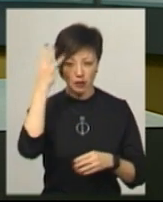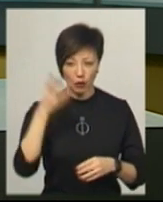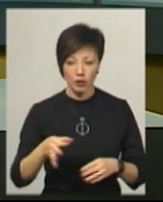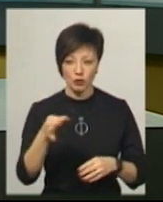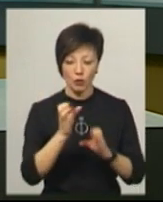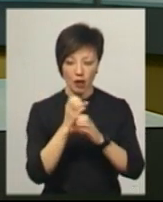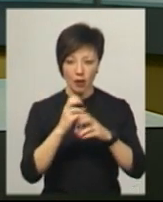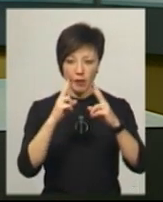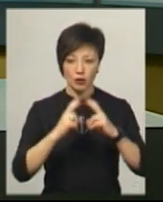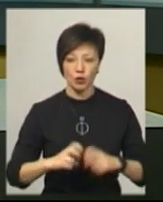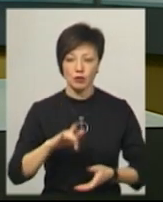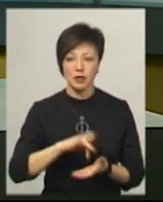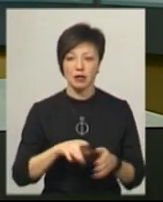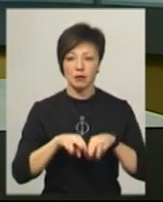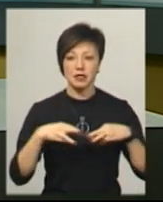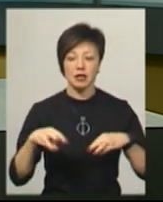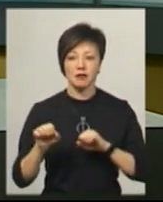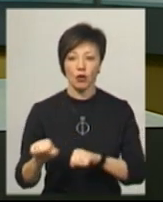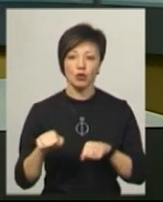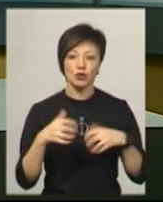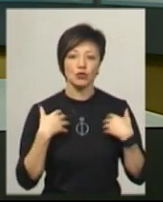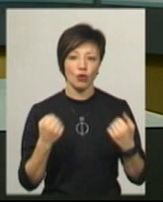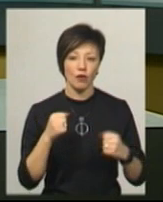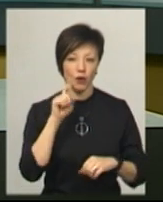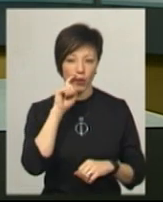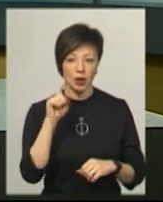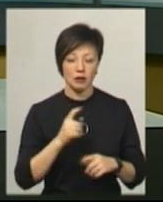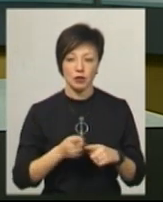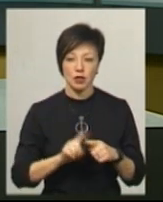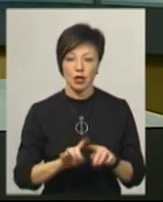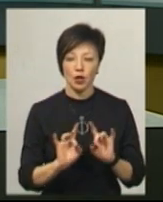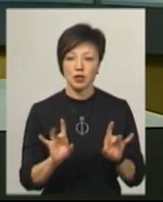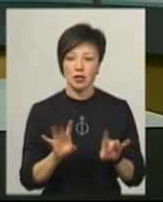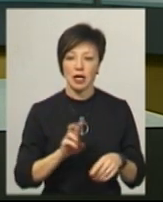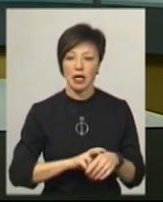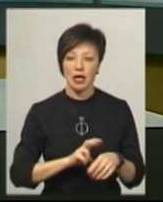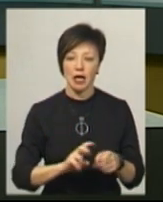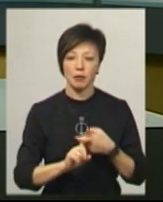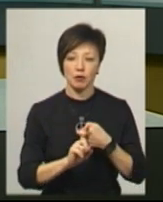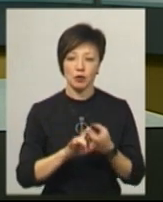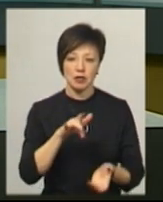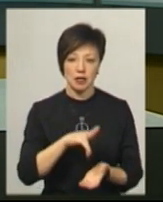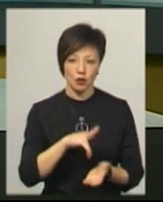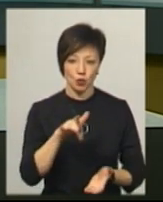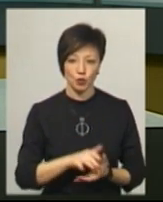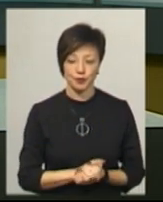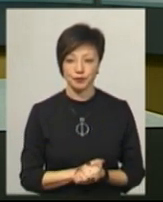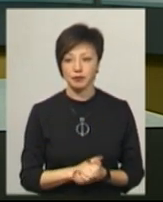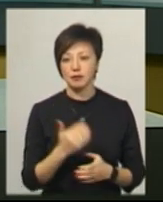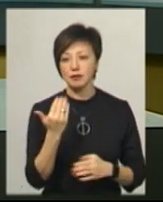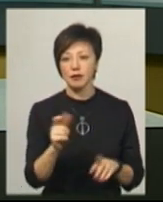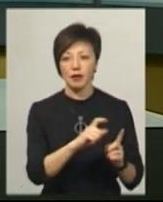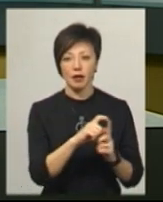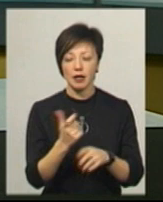обласному лабораторному центрі Міністерства охорони здоров'я України. Про це розказала лікар-епідеміолог центру Лариса Калінер. За її